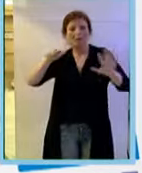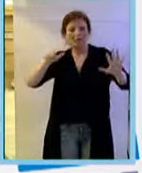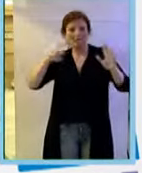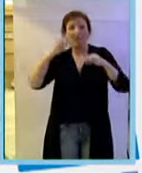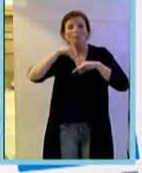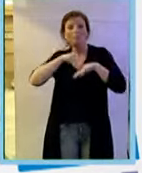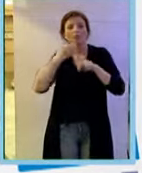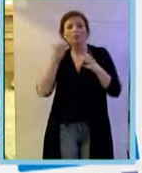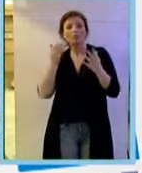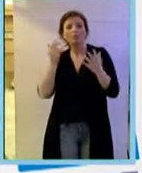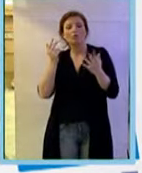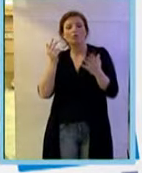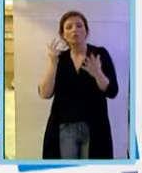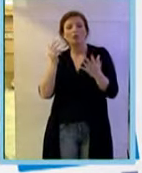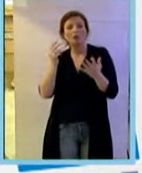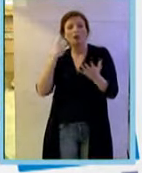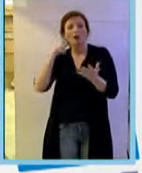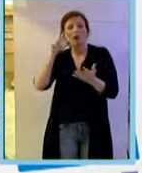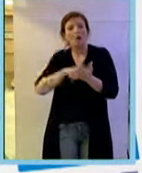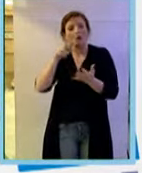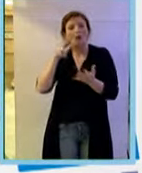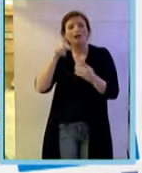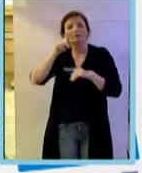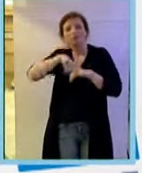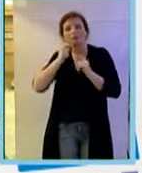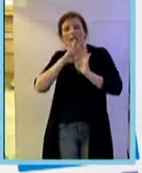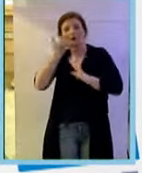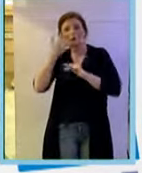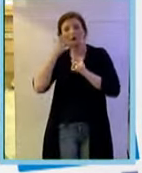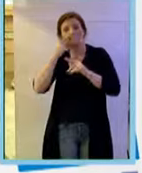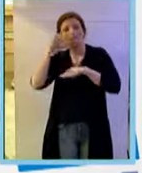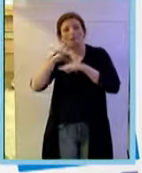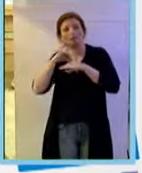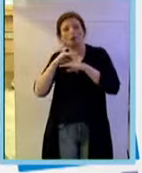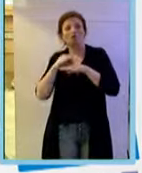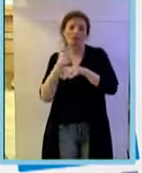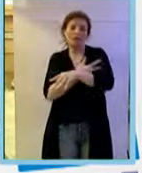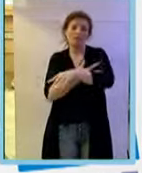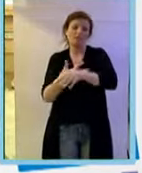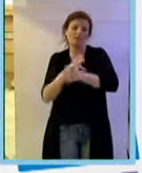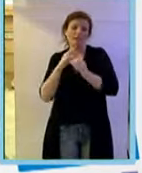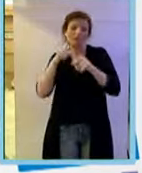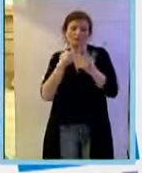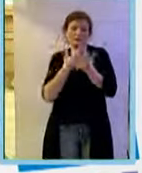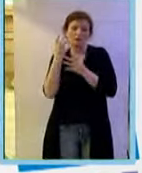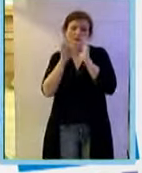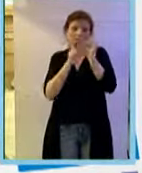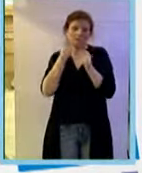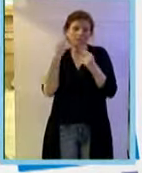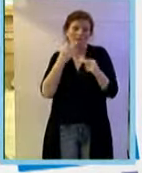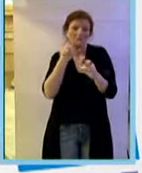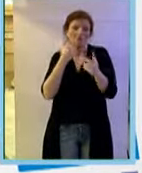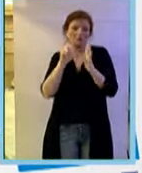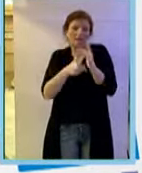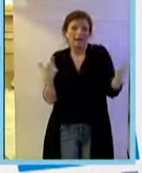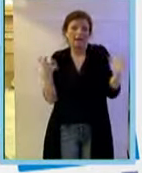approvata in altri patologie neovascolari che non mi metto a descrivere a causa della mancanza di tempo